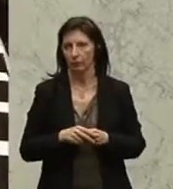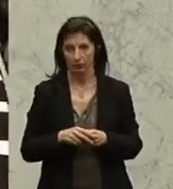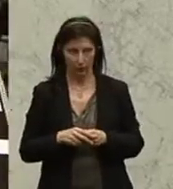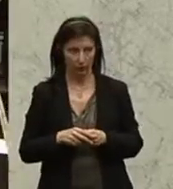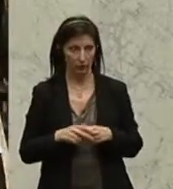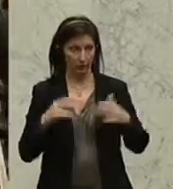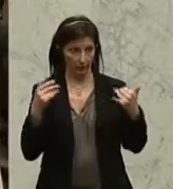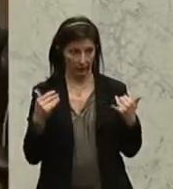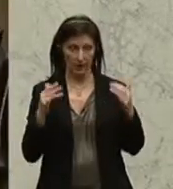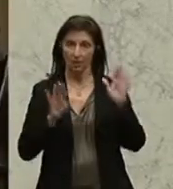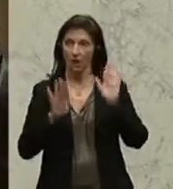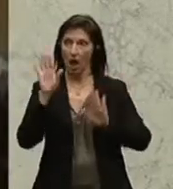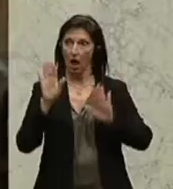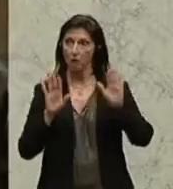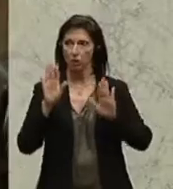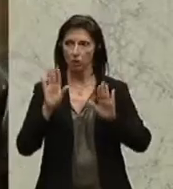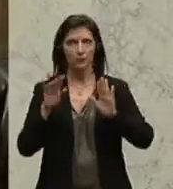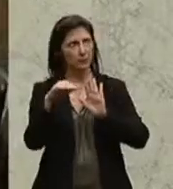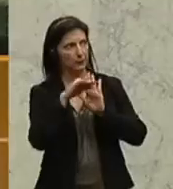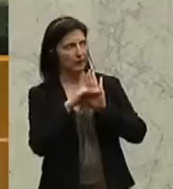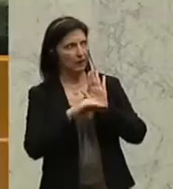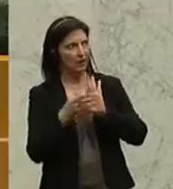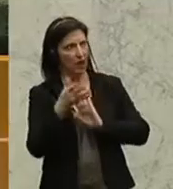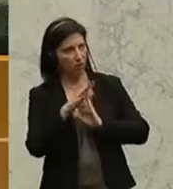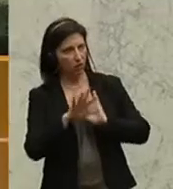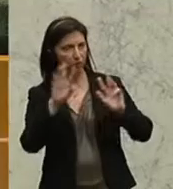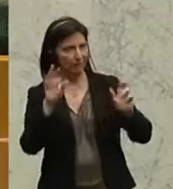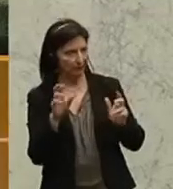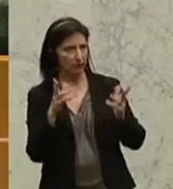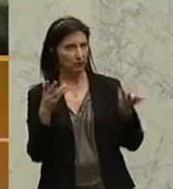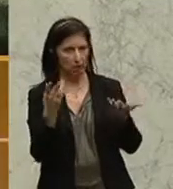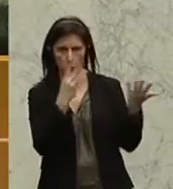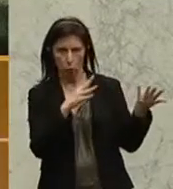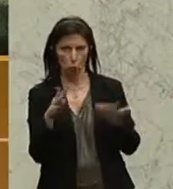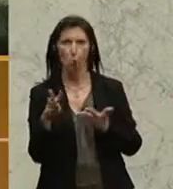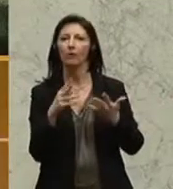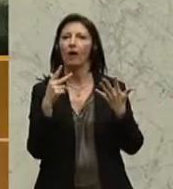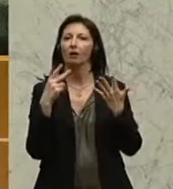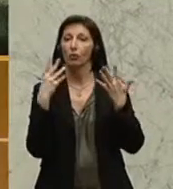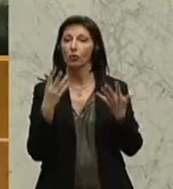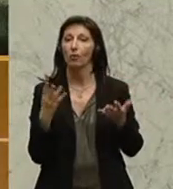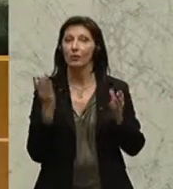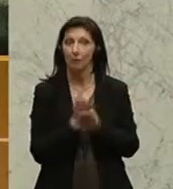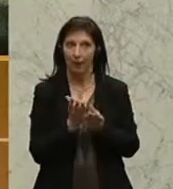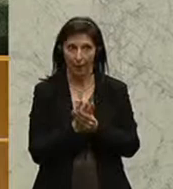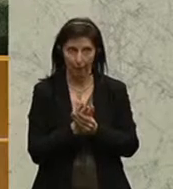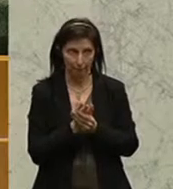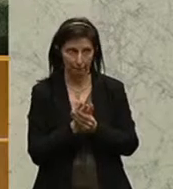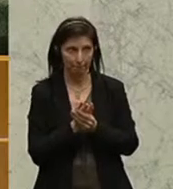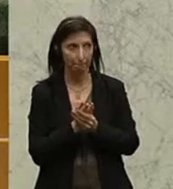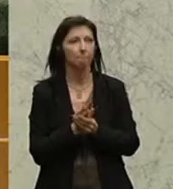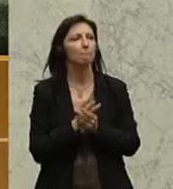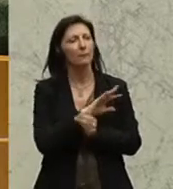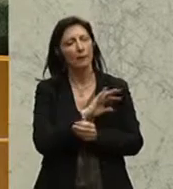Wir kommen zur Abstimmung über den Gesetzentwurf samt Titel und Eingang in 998 der Beilagen. Da